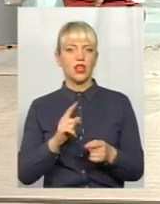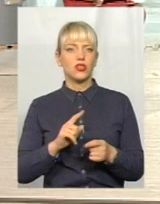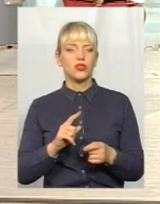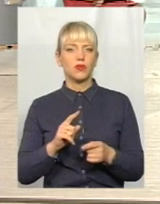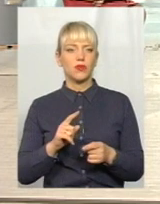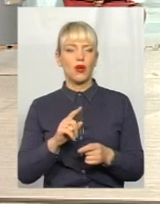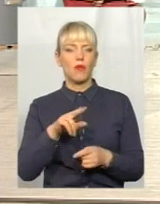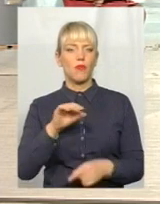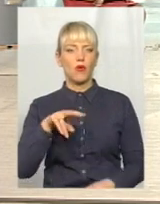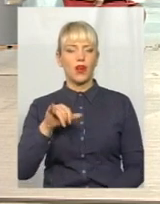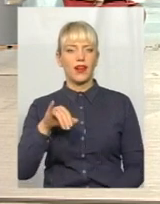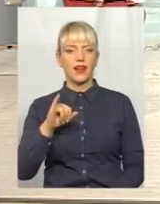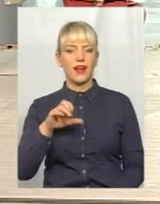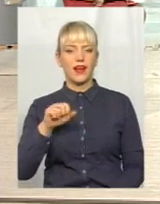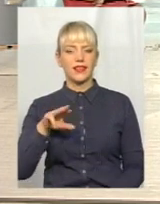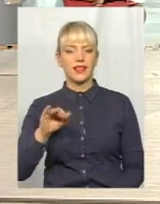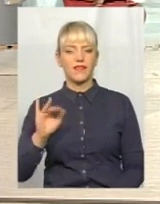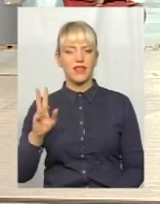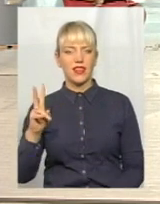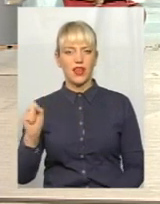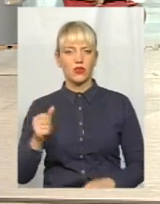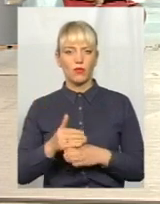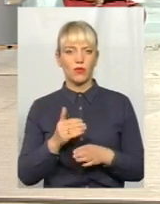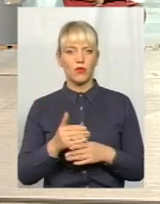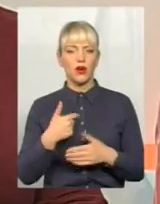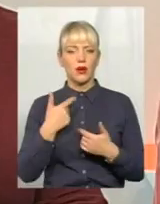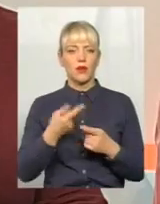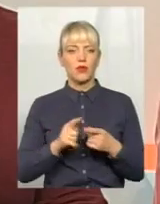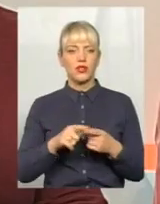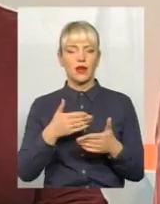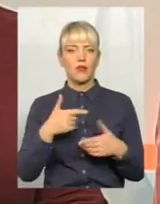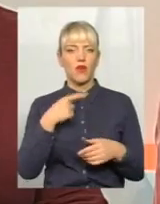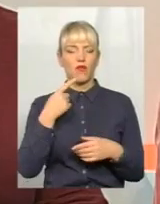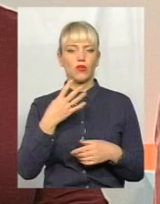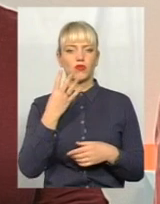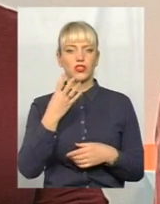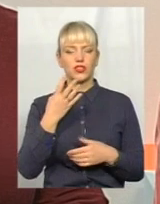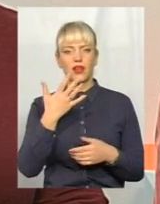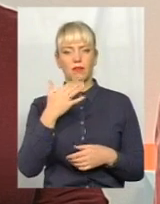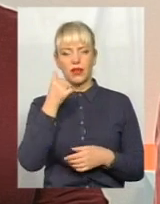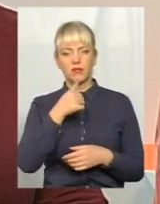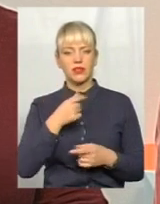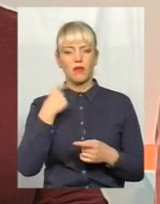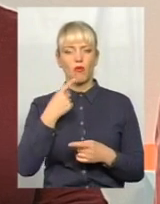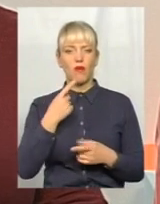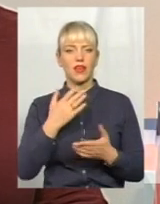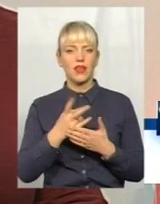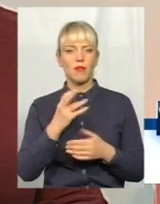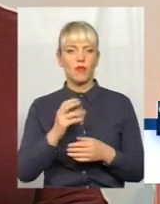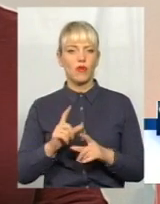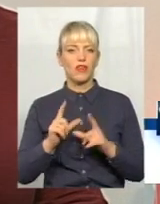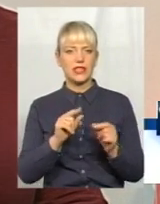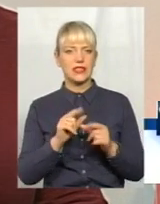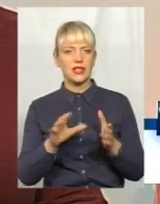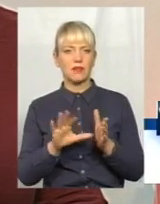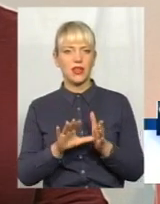Ми про це вже говоримо останніх 4-5 місяців. Мова йде про створення таких бригад, саме виїздних. В першу